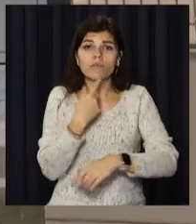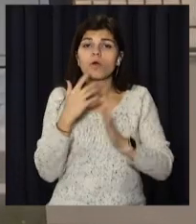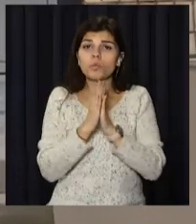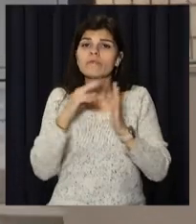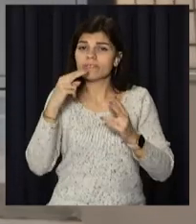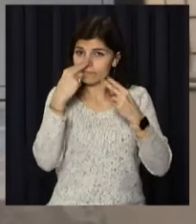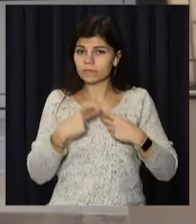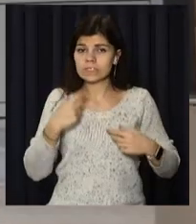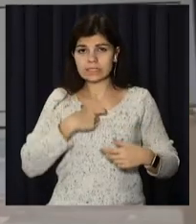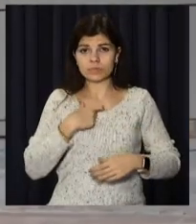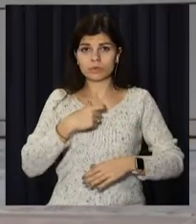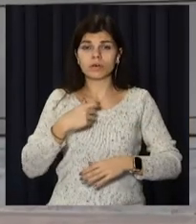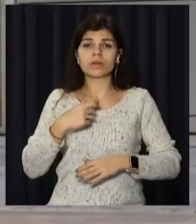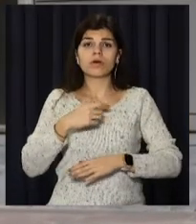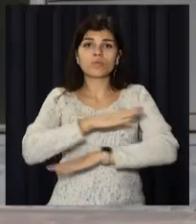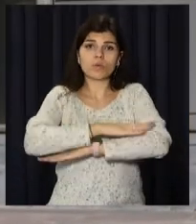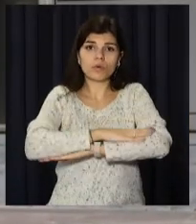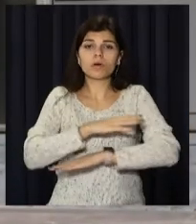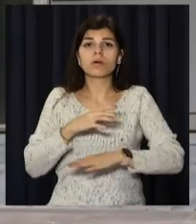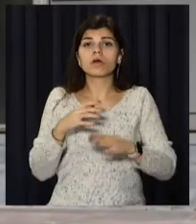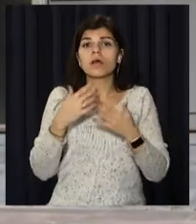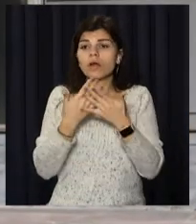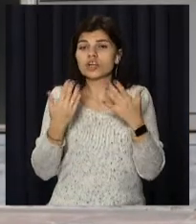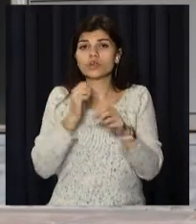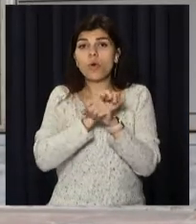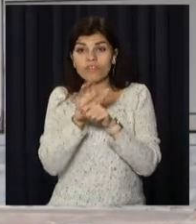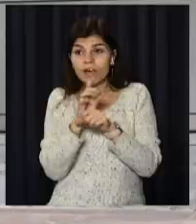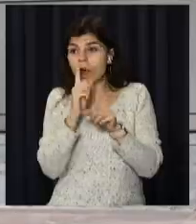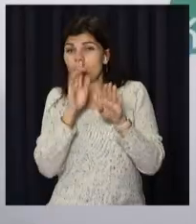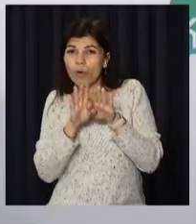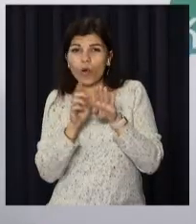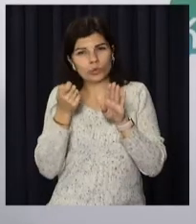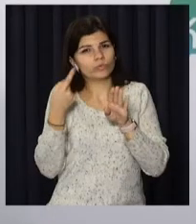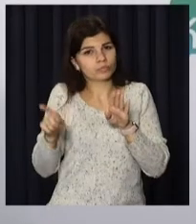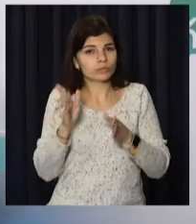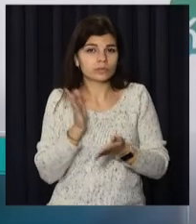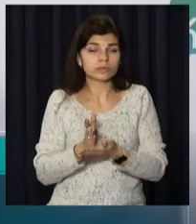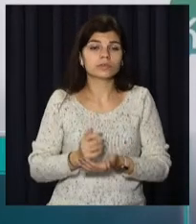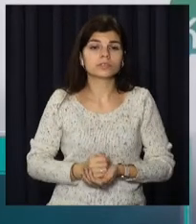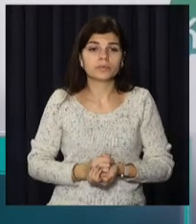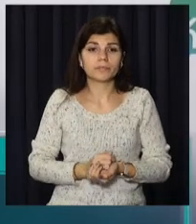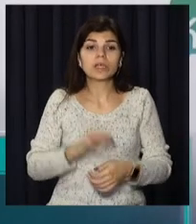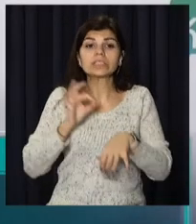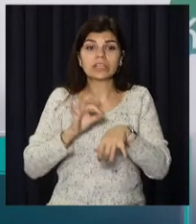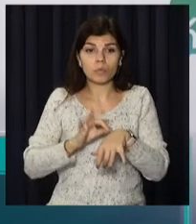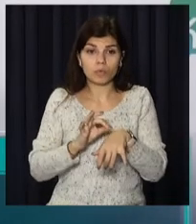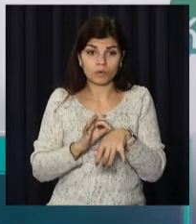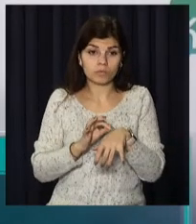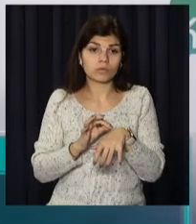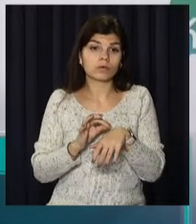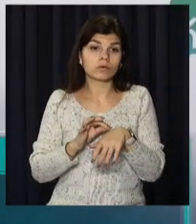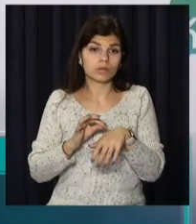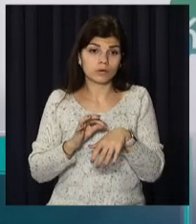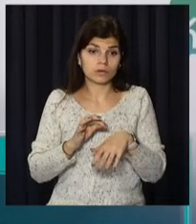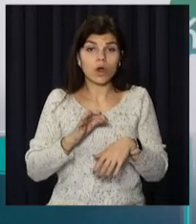самопочуття, бо симптоми Омікрона схожі з іншими штамами ковід. Заболівання, у тих, у кого воно